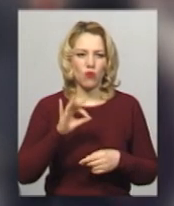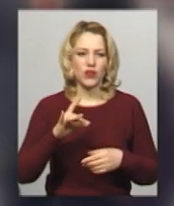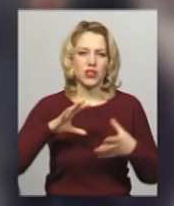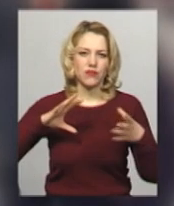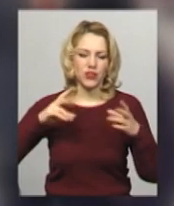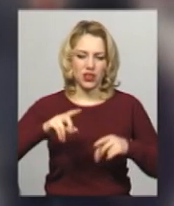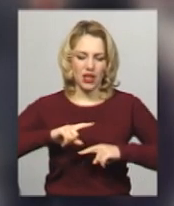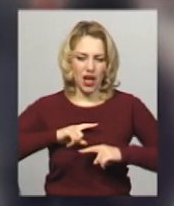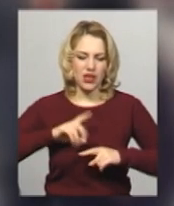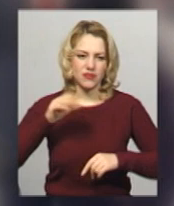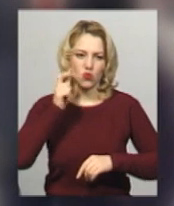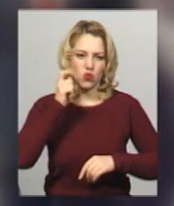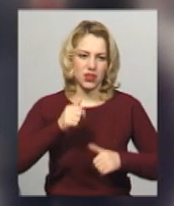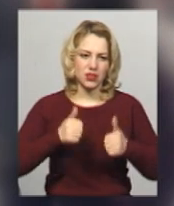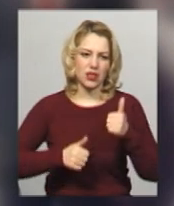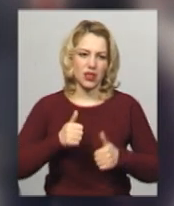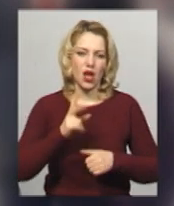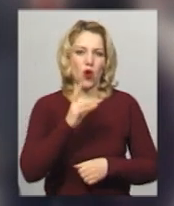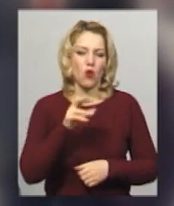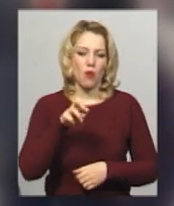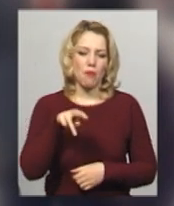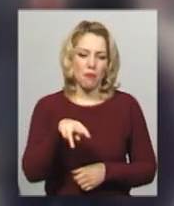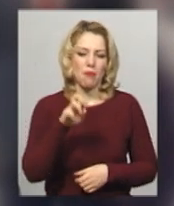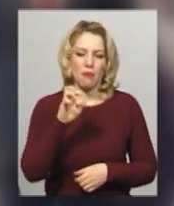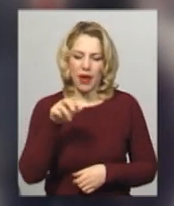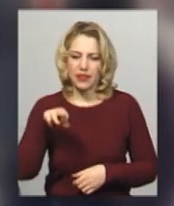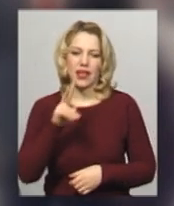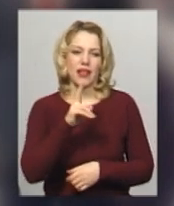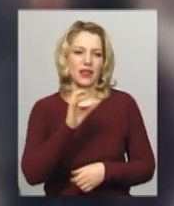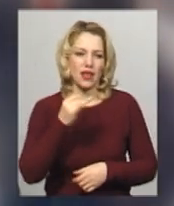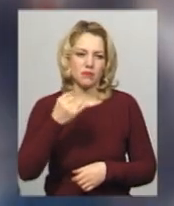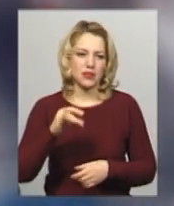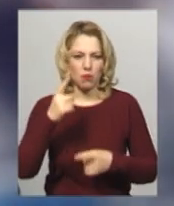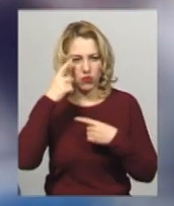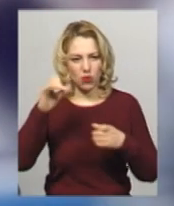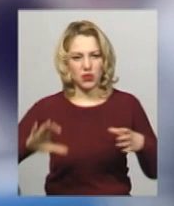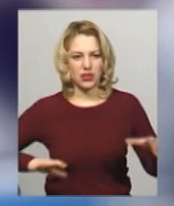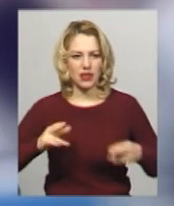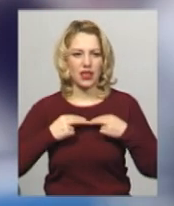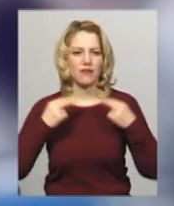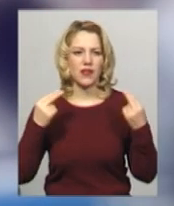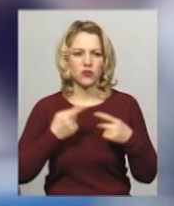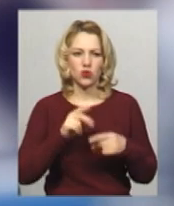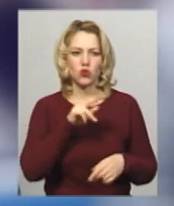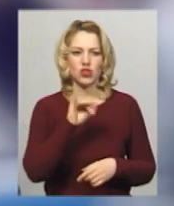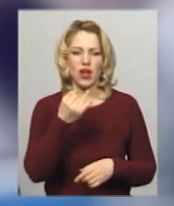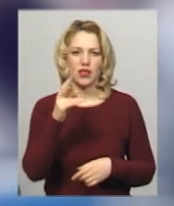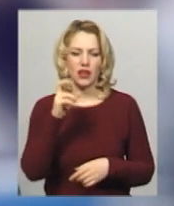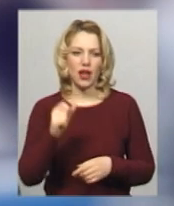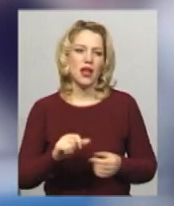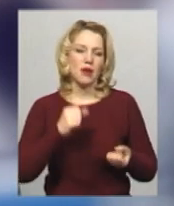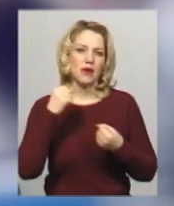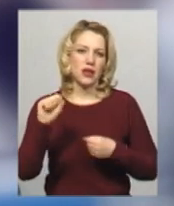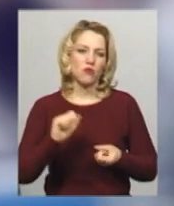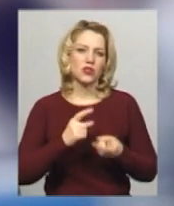всеукраїнських ігор бойових мистецтв «Комбатгеймс» у Києві, повідомляє тренер з Тхивкондо з Кам'янця-Подільського Сергій Чайка. Переможцями